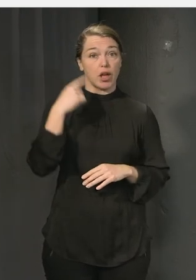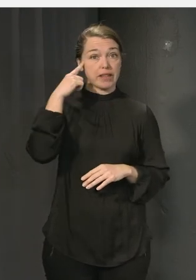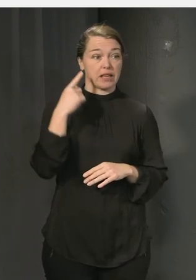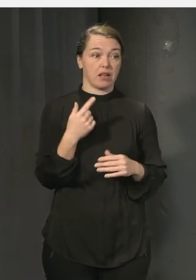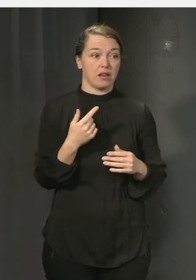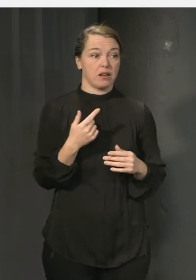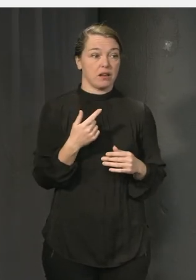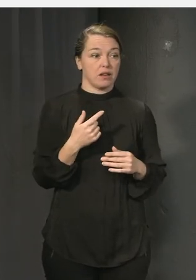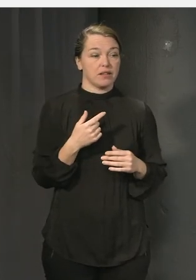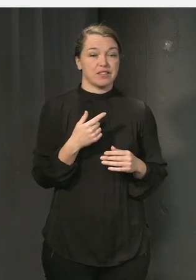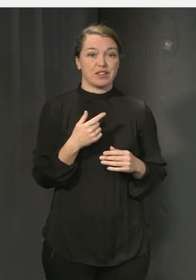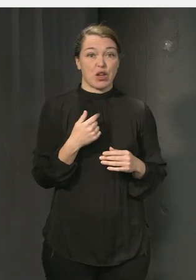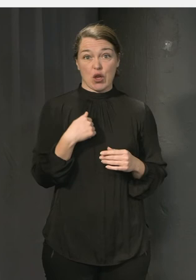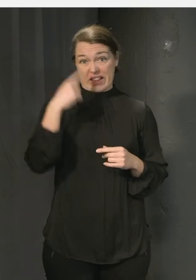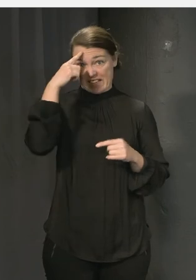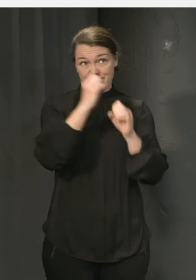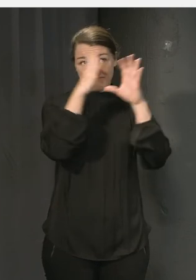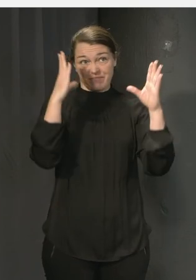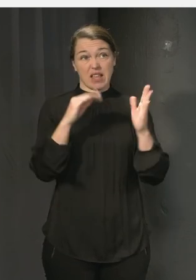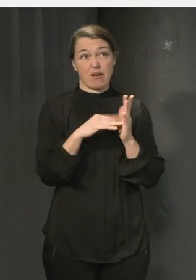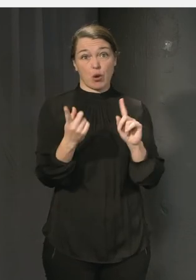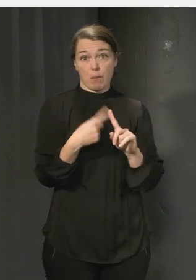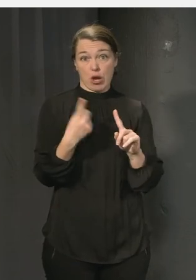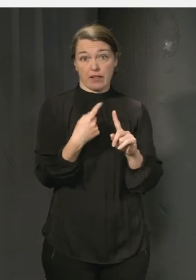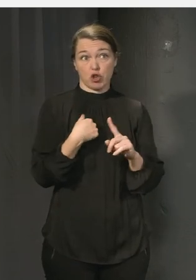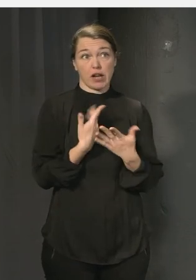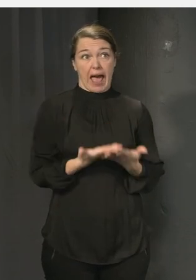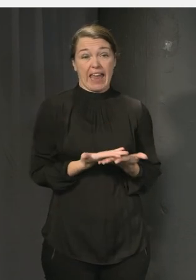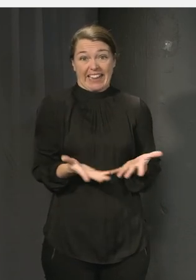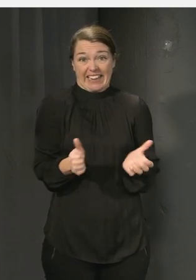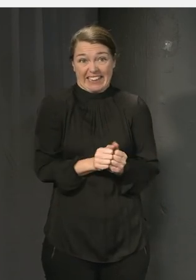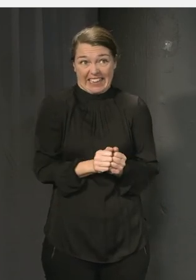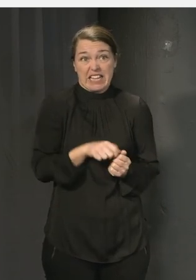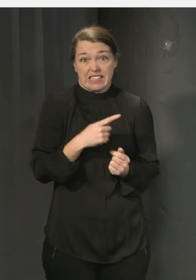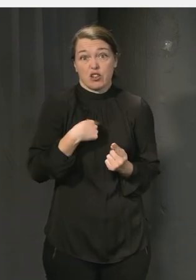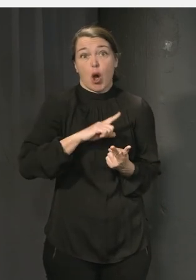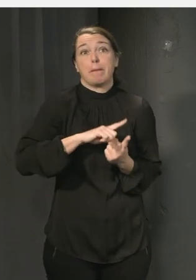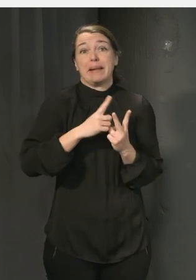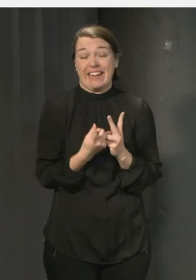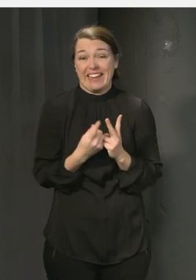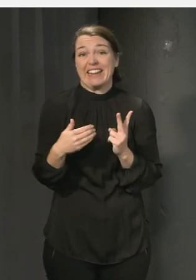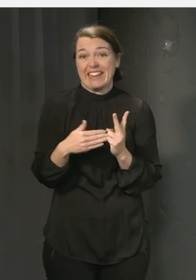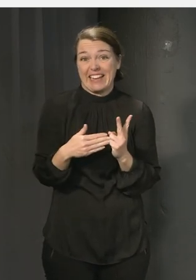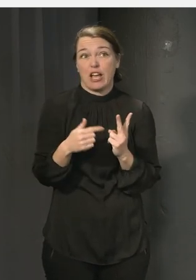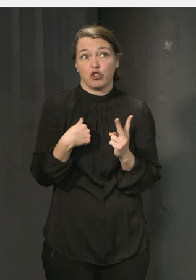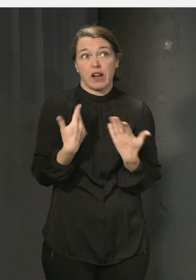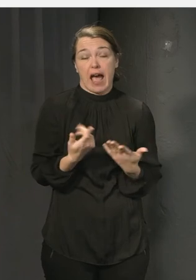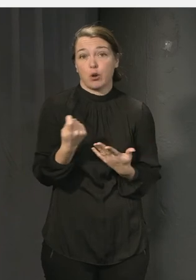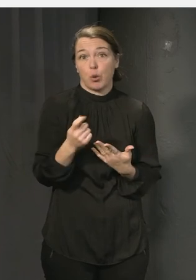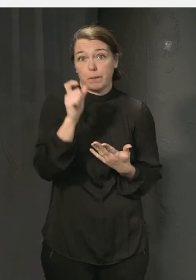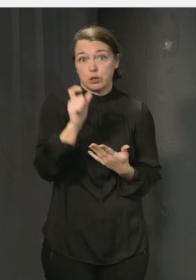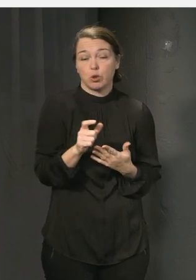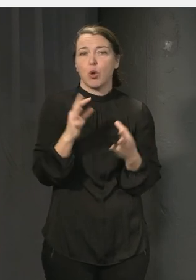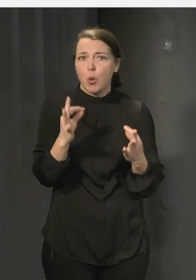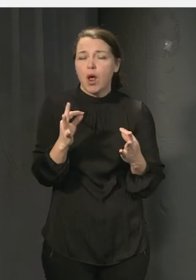är inget den blir man till man formar sig själv man skapar sig själv och det gör man i mötet med andra människor man